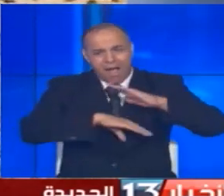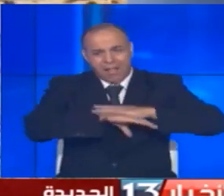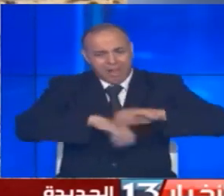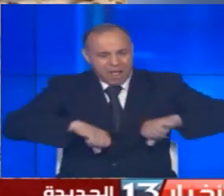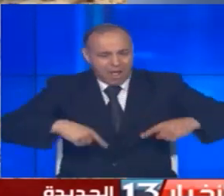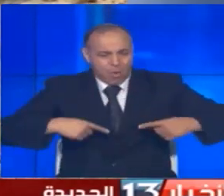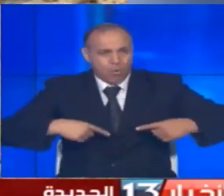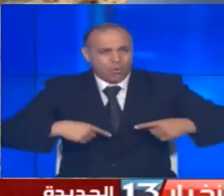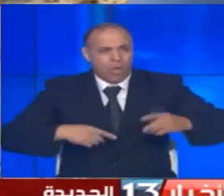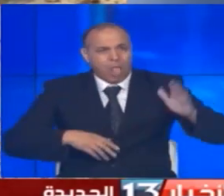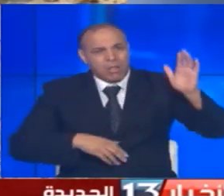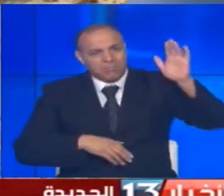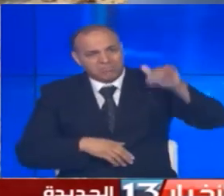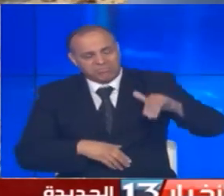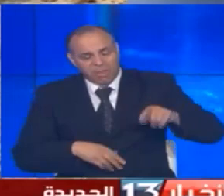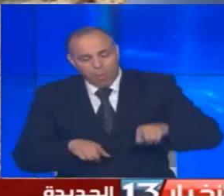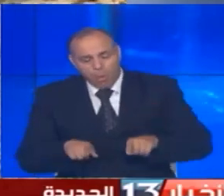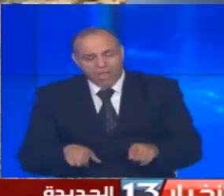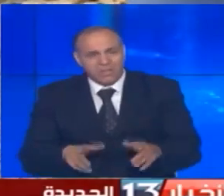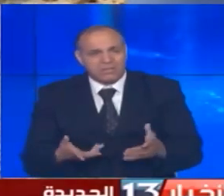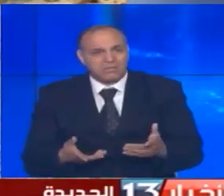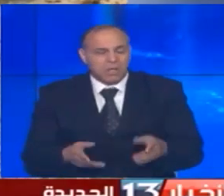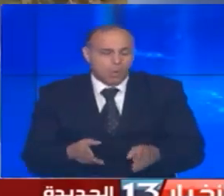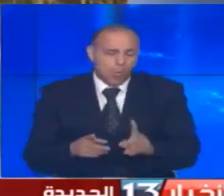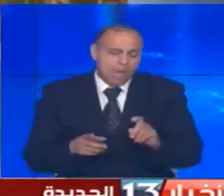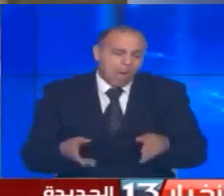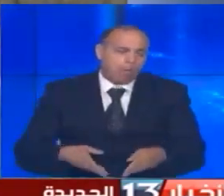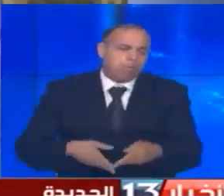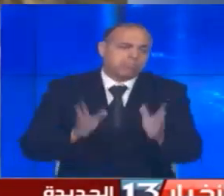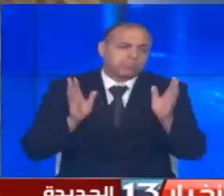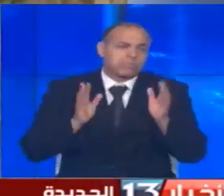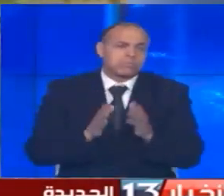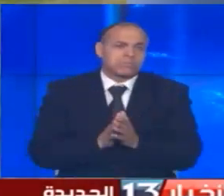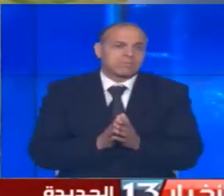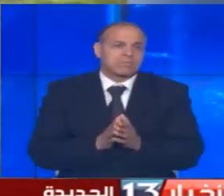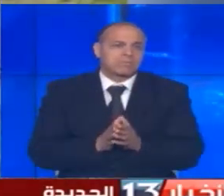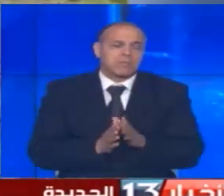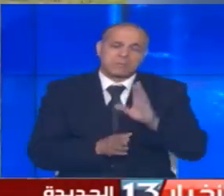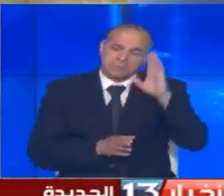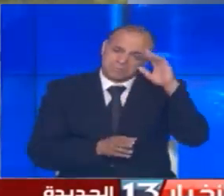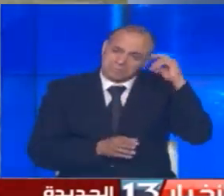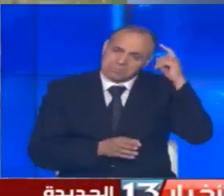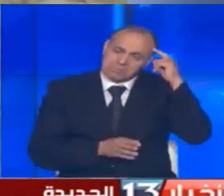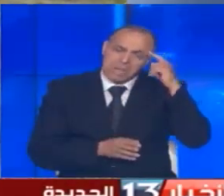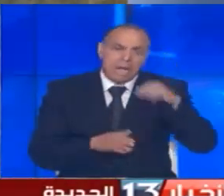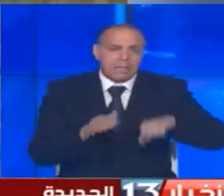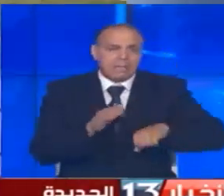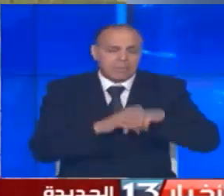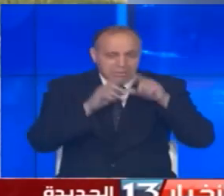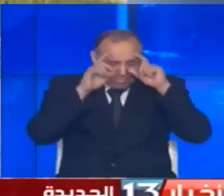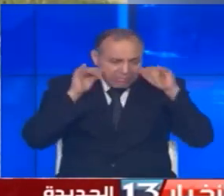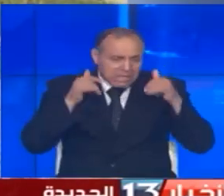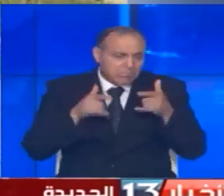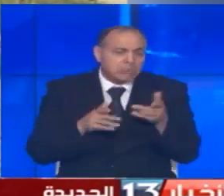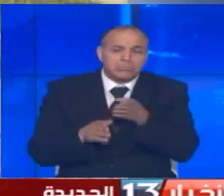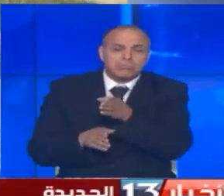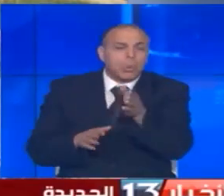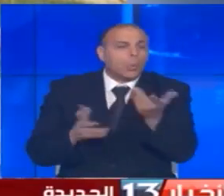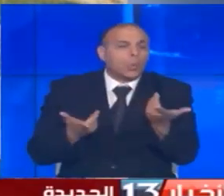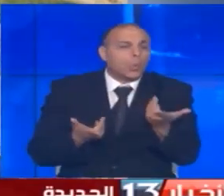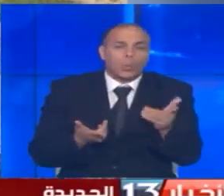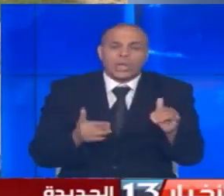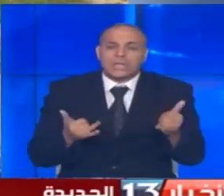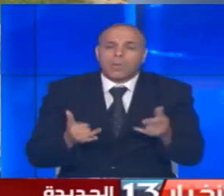كورة سطحونا في الويد يجزهم الماء نمقوا كاك ساعات ساعات نلعبوا غميزة لا تلقاش ما ننتق من تتقل من